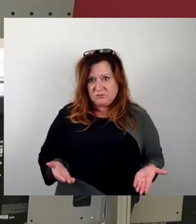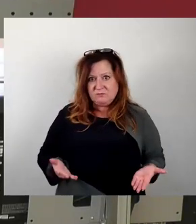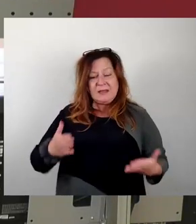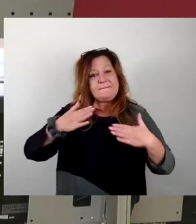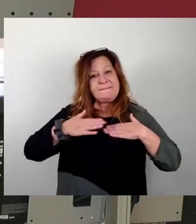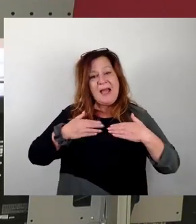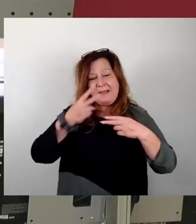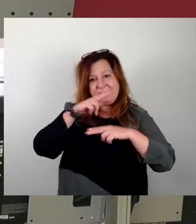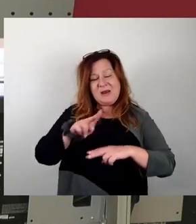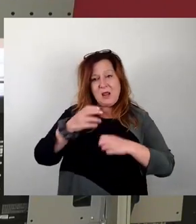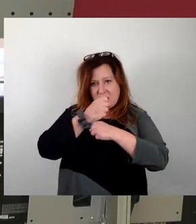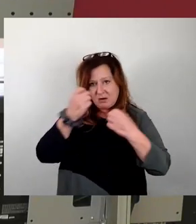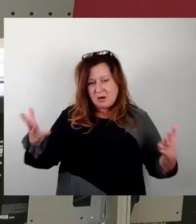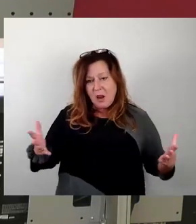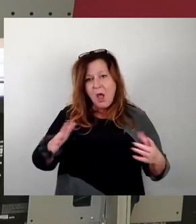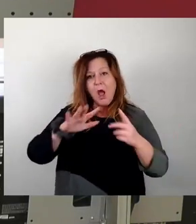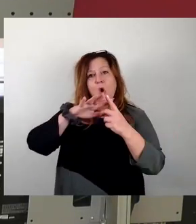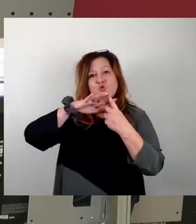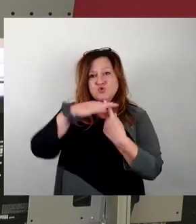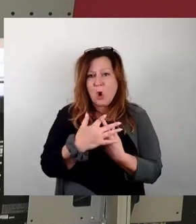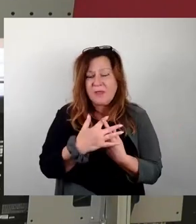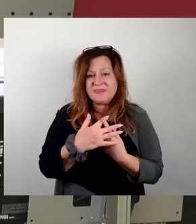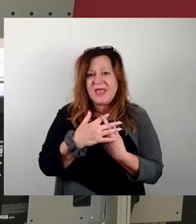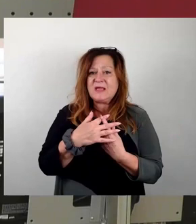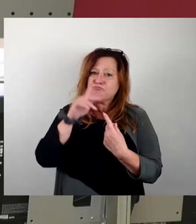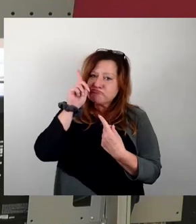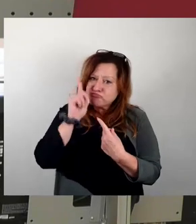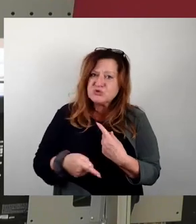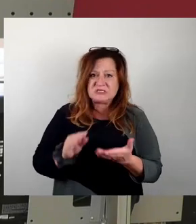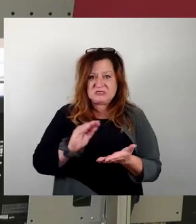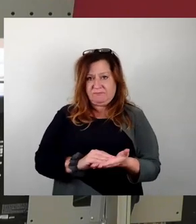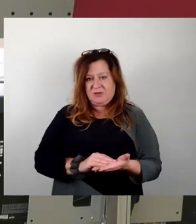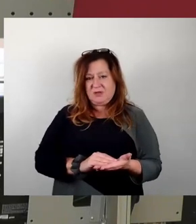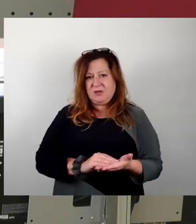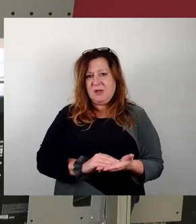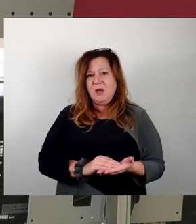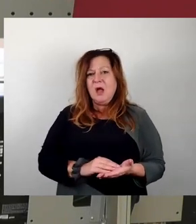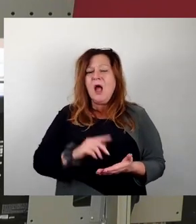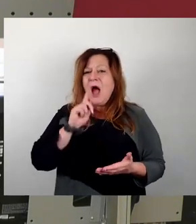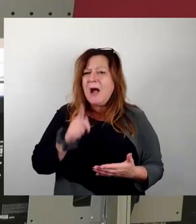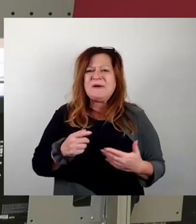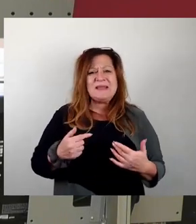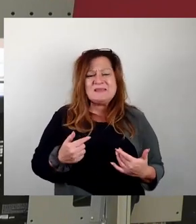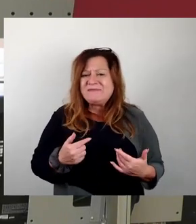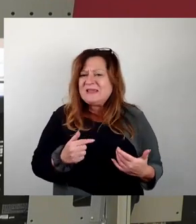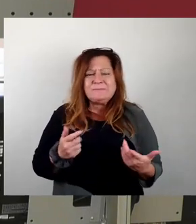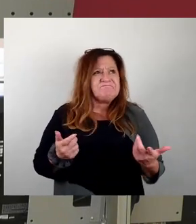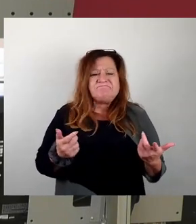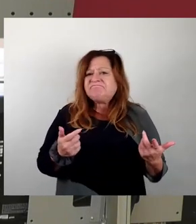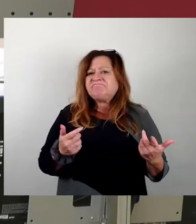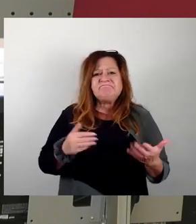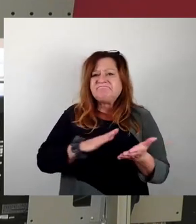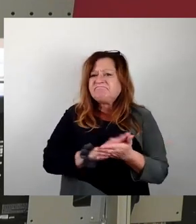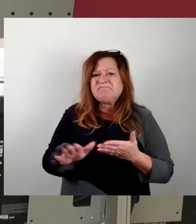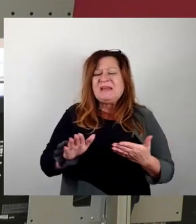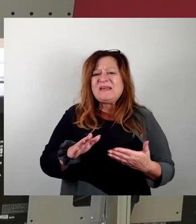dass dieser Kontext natürlich mitbetrachtet werden muss. Man darf aber auch nicht auf den Leim gehen, dass jetzt jeder jeden Kontext eröffnen